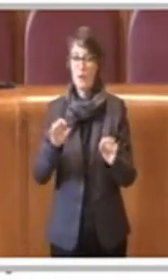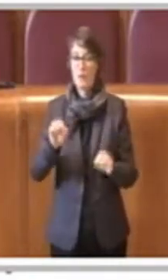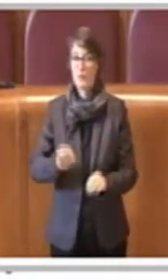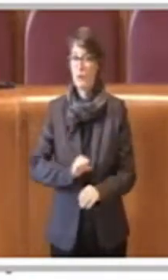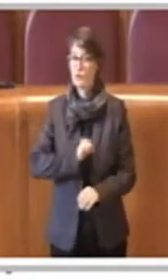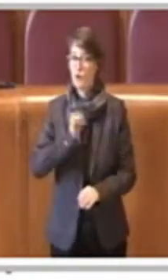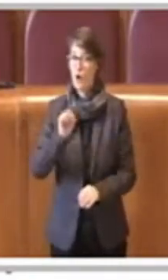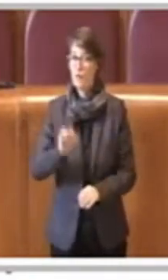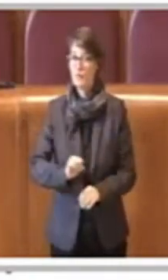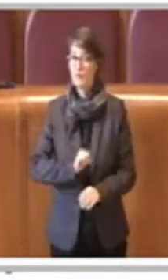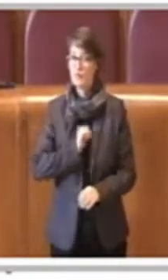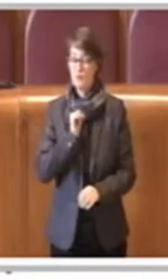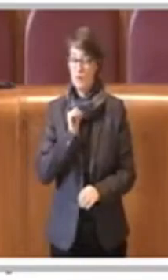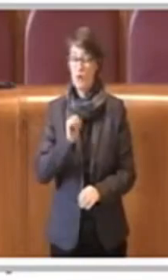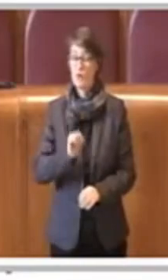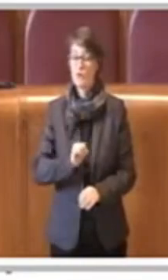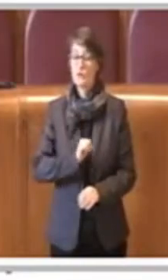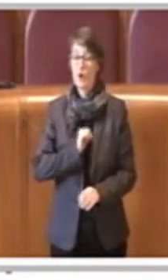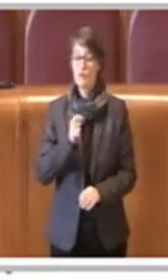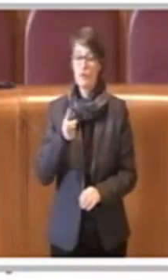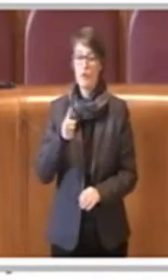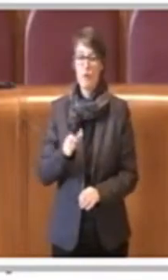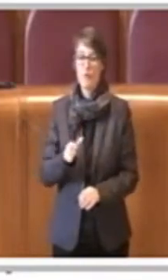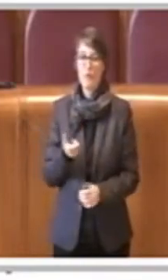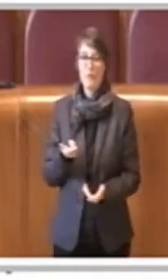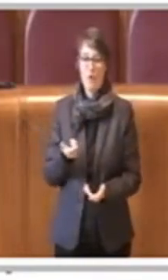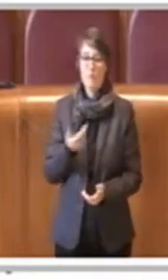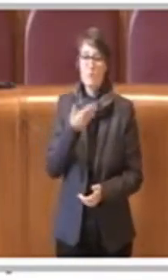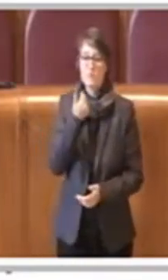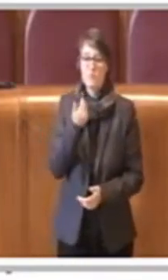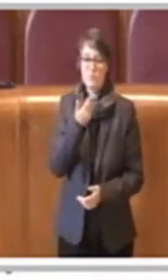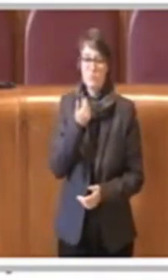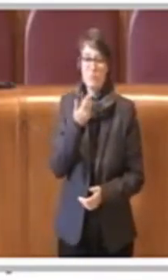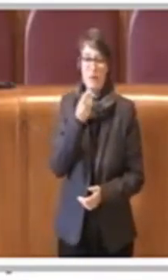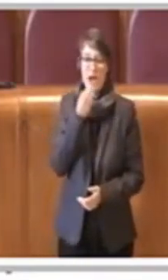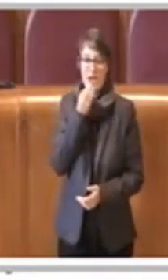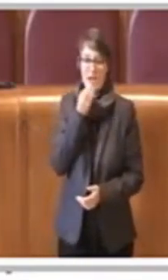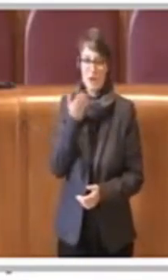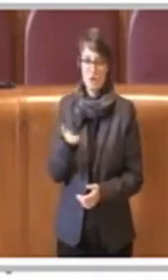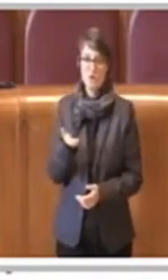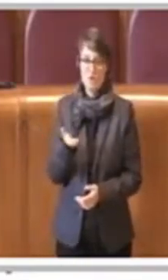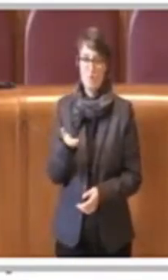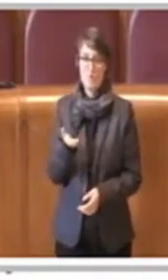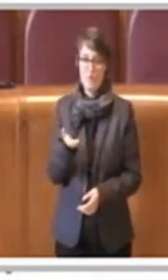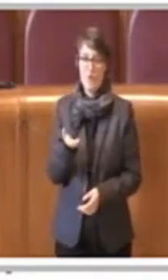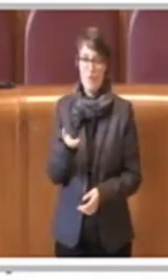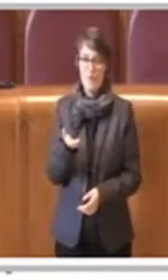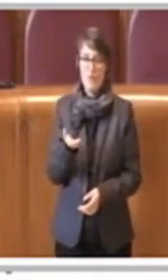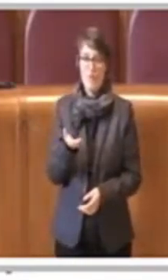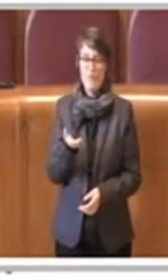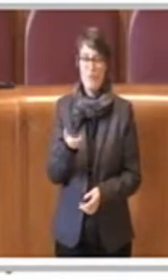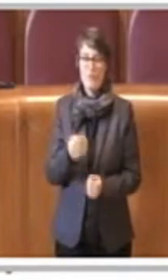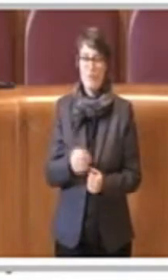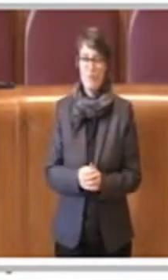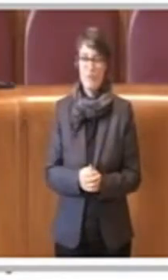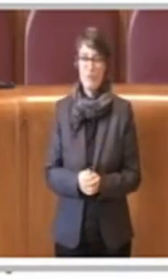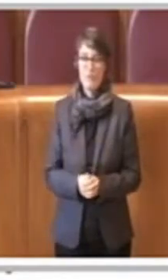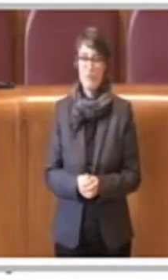della mancanza, dell'approvvigionamento del cibo, vi è un altissimo